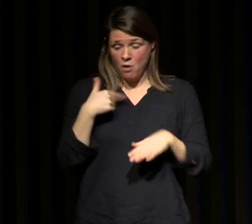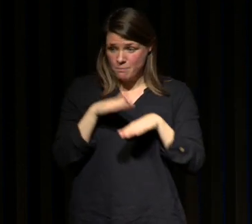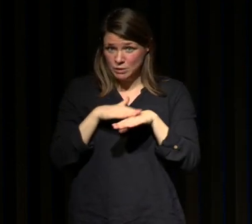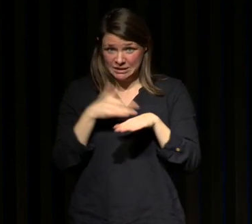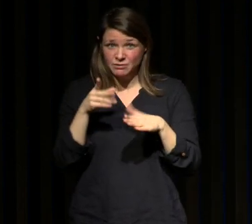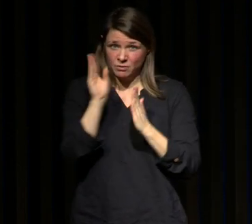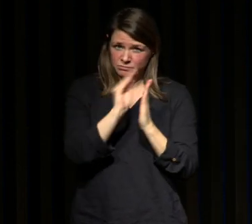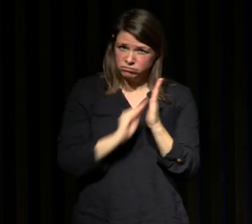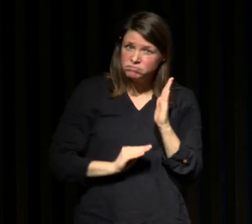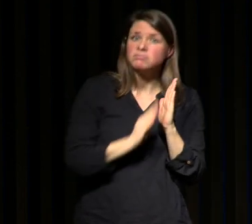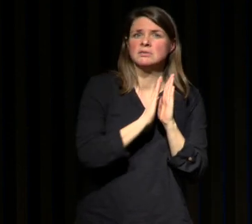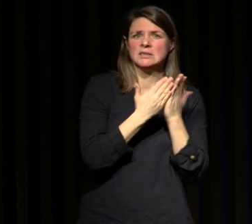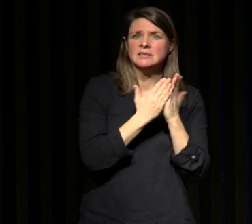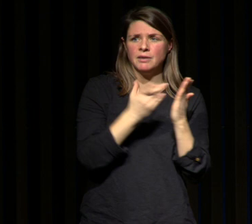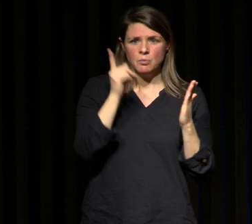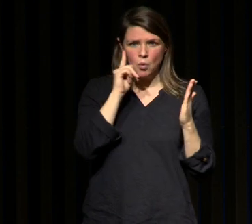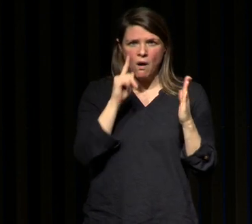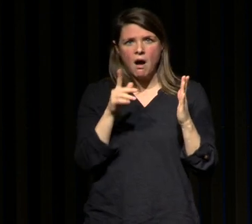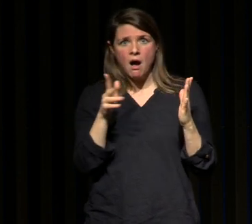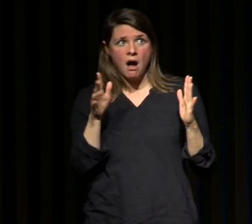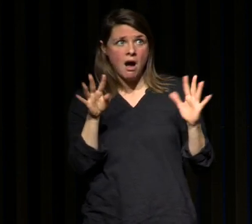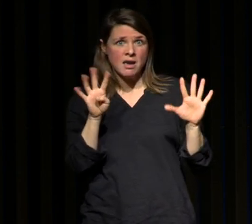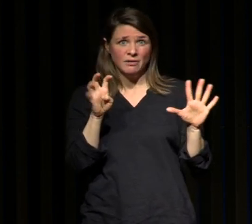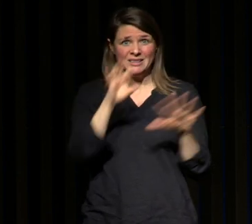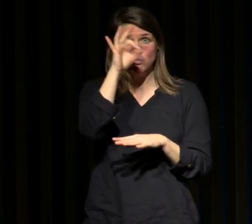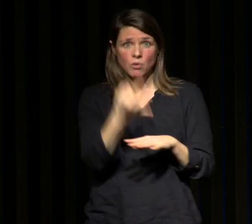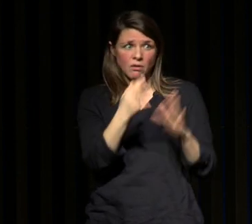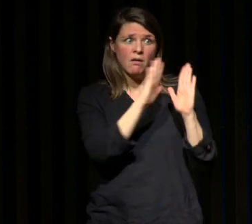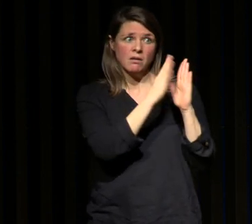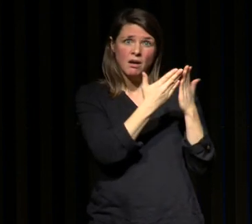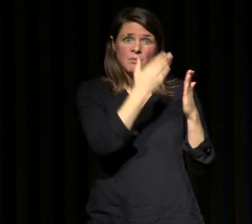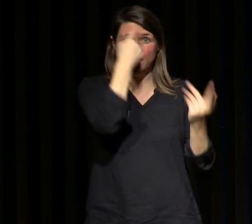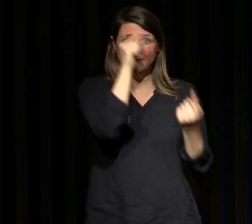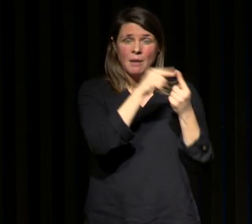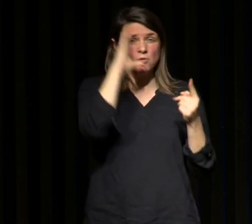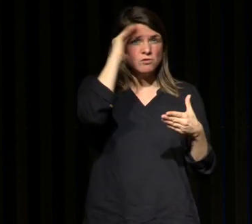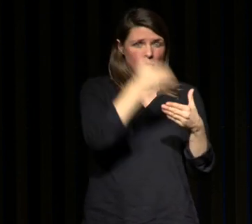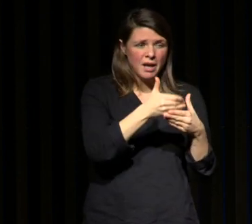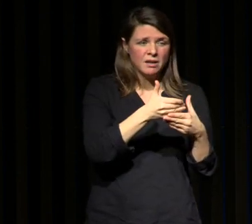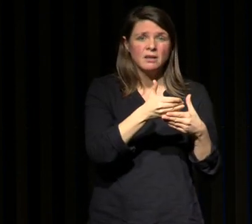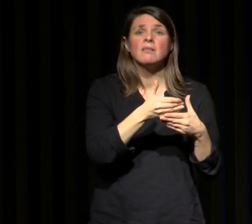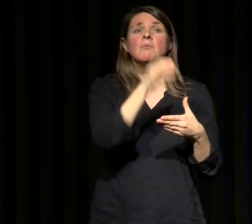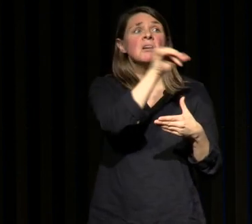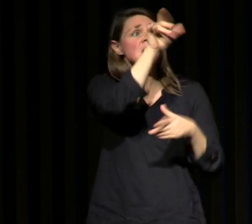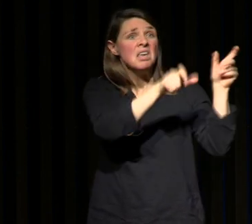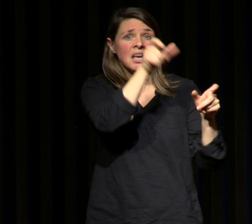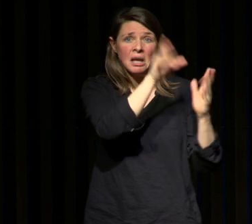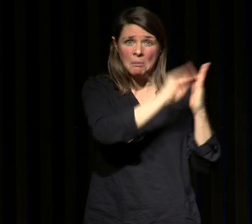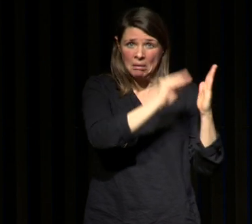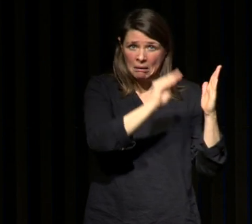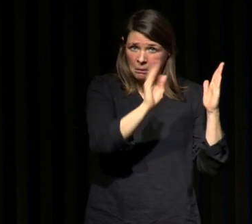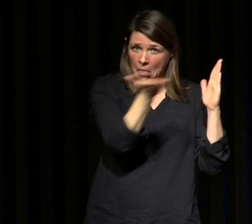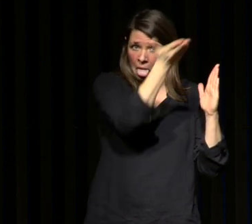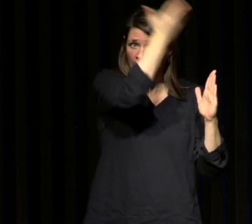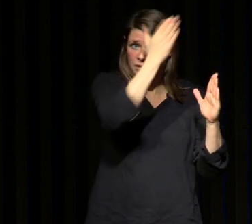-fatigue c'est parce que j'ai découvert qu'à peu près 90% des livres qui parlent sur le sommeil sont écrits par des noms spécialistes du sommeil voire